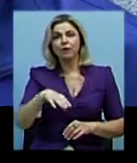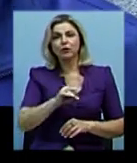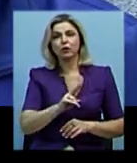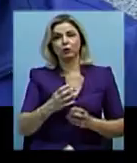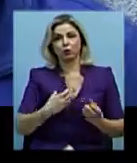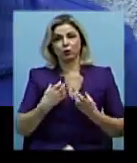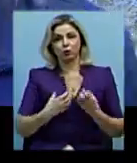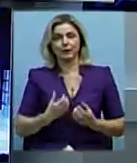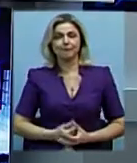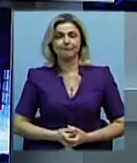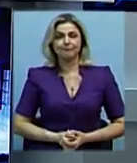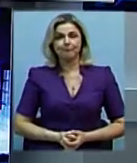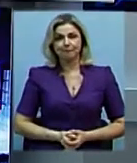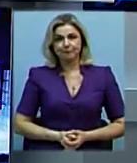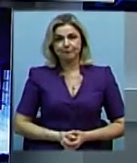турбується.